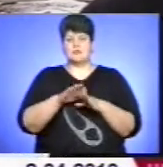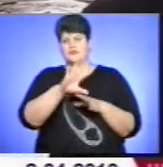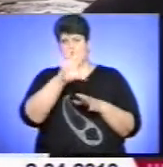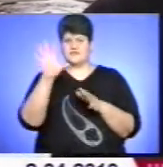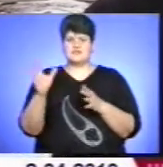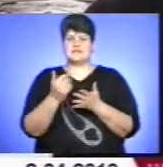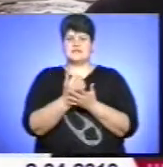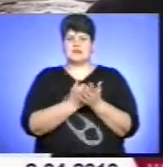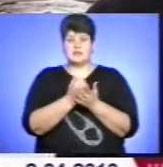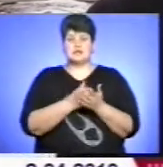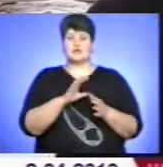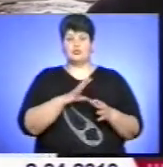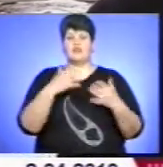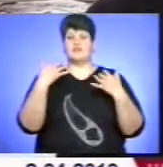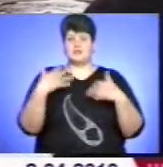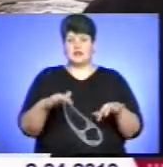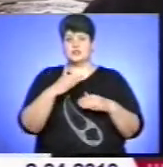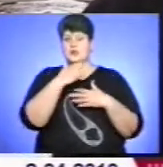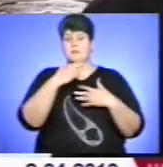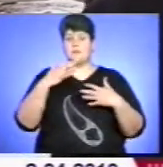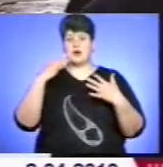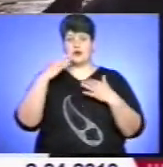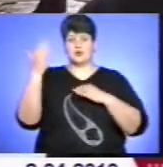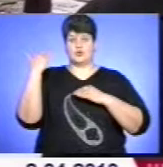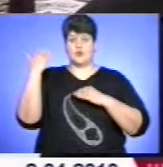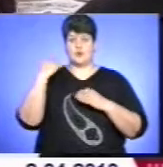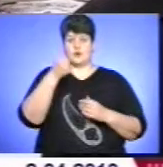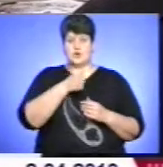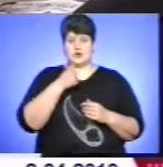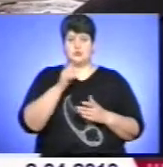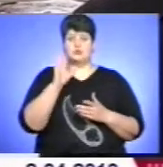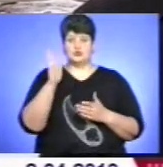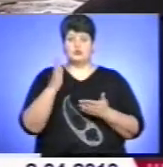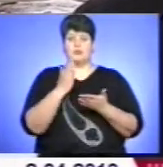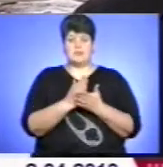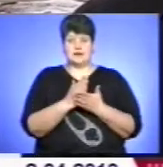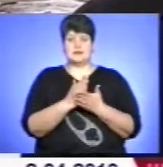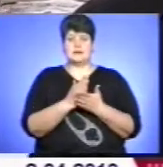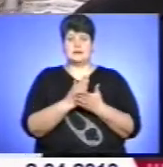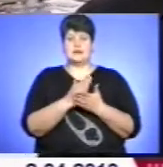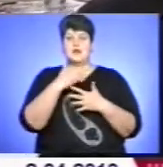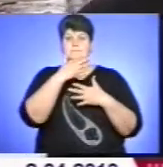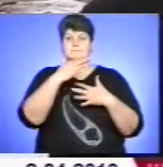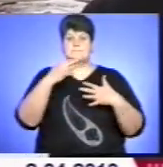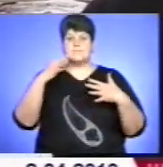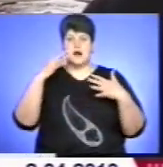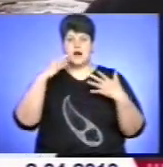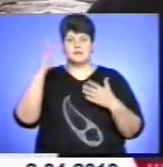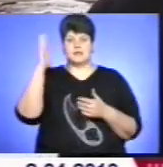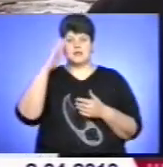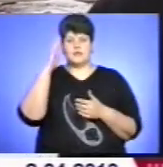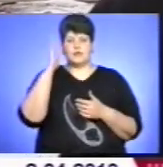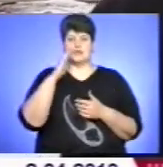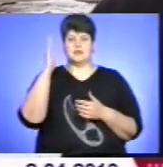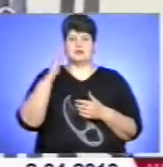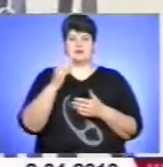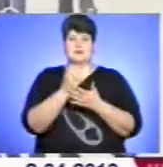запаси, які втрачені були впродовж попередніх років. І ми будемо мати, скоріше всього, багатий на воду, на водні